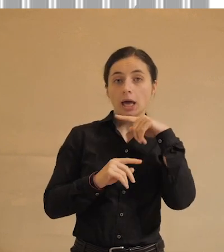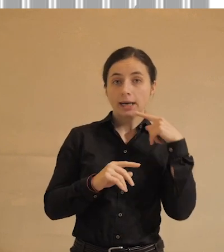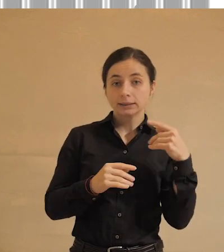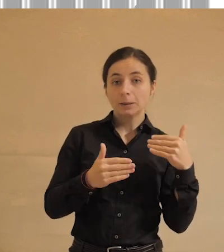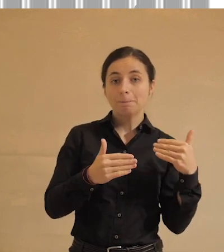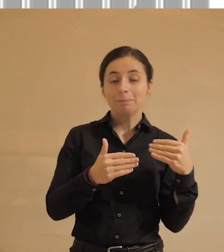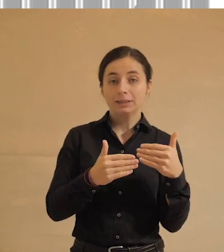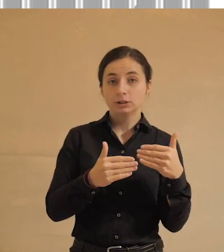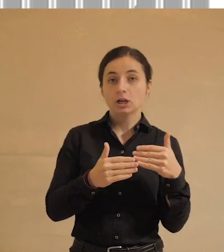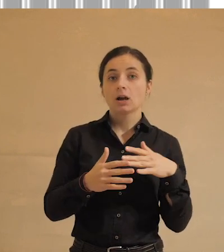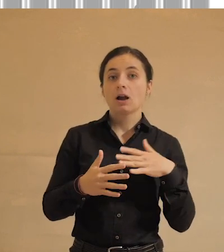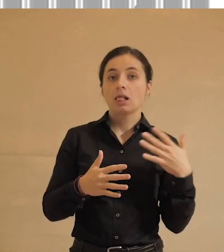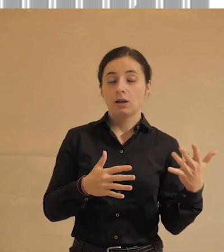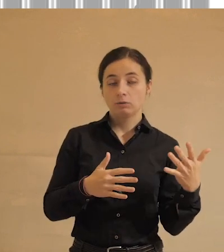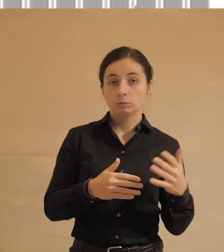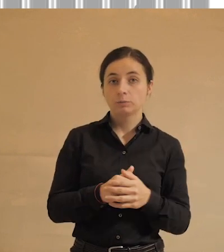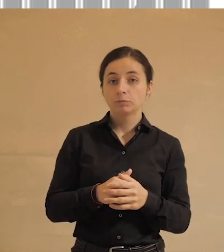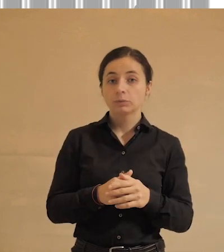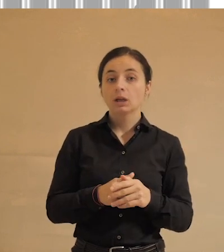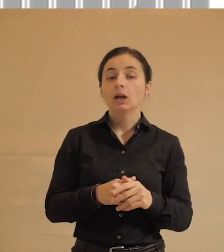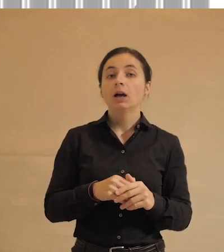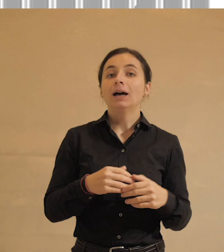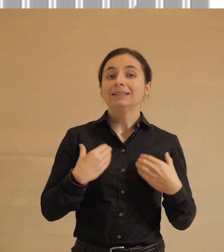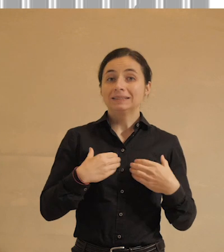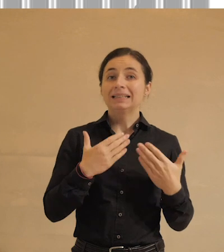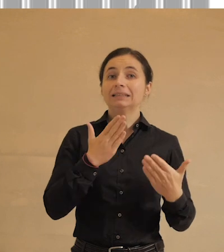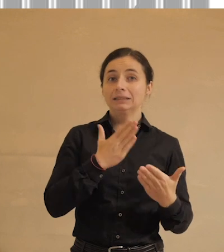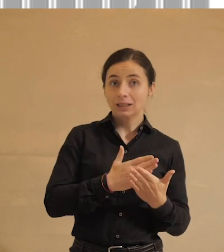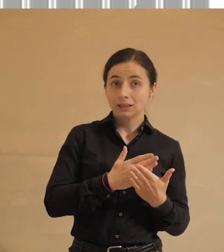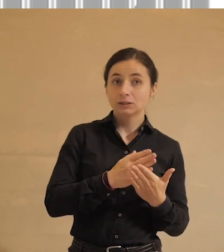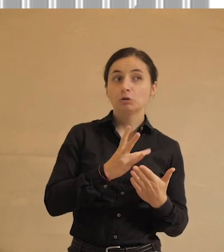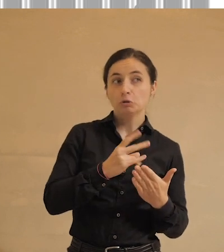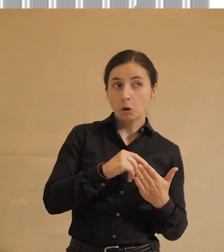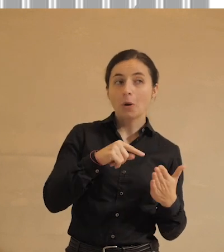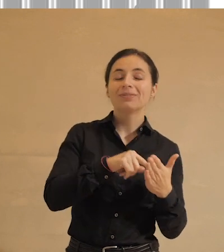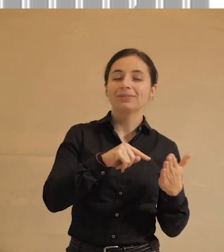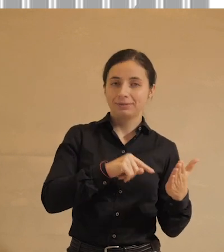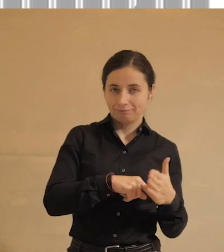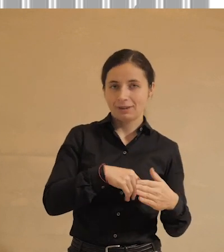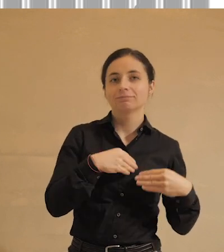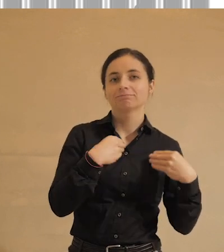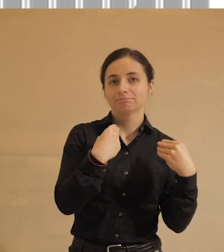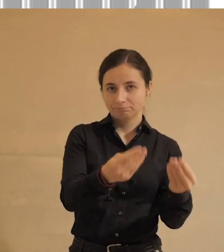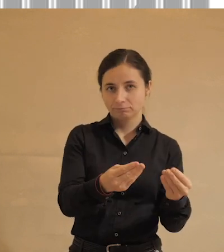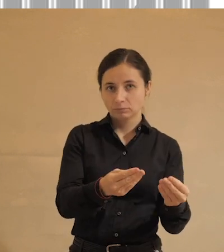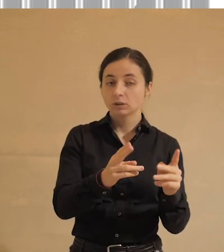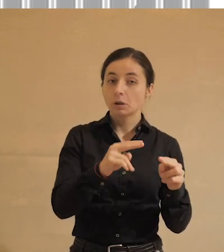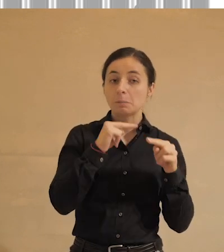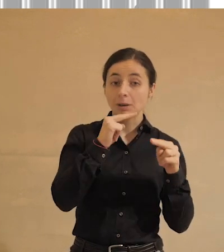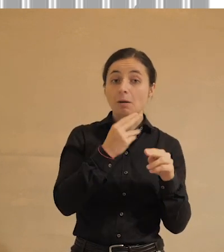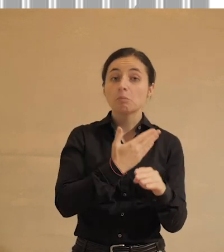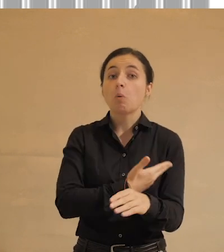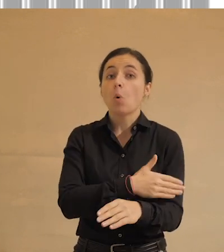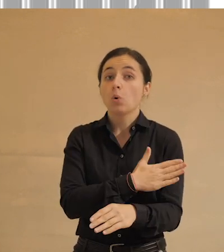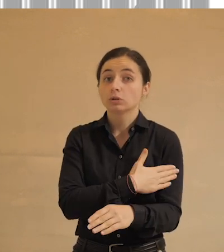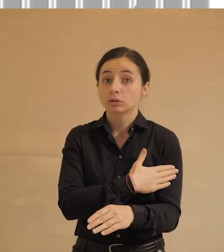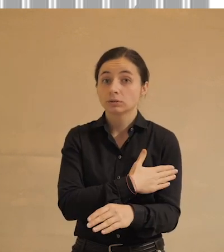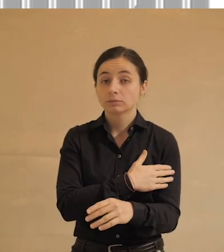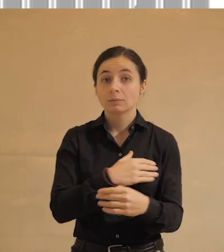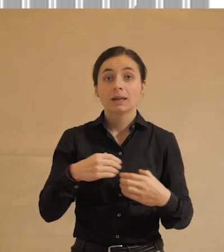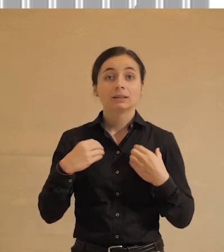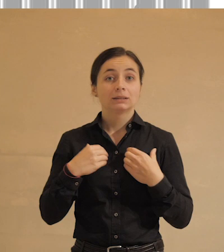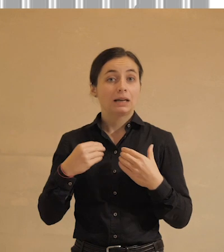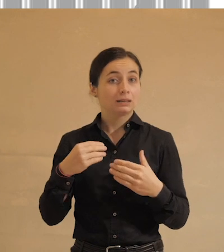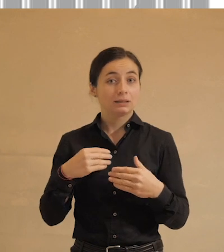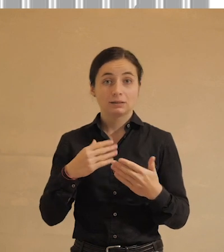ближе к левому краю. То есть стресс испытываем, но данными все равно делимся. Опять же, обращаем внимание на Польшу. Стресса не